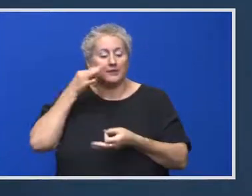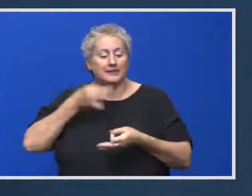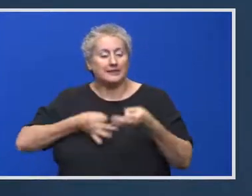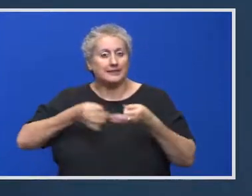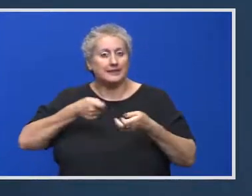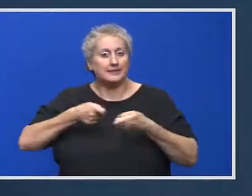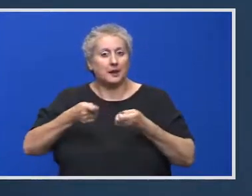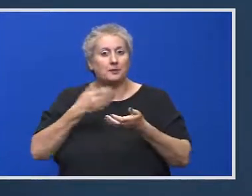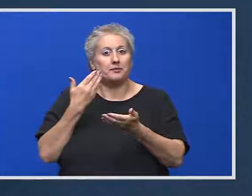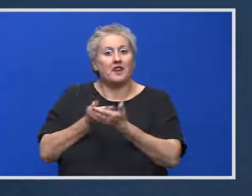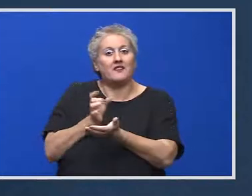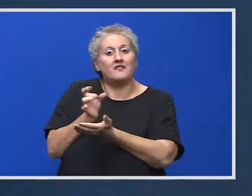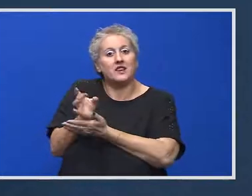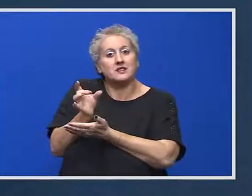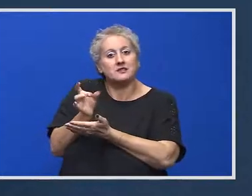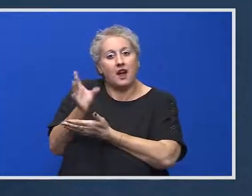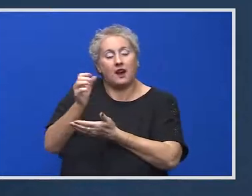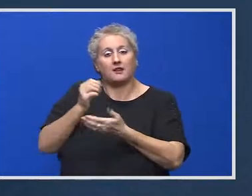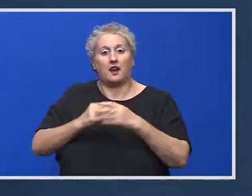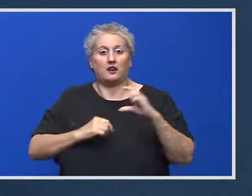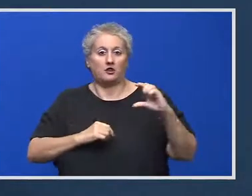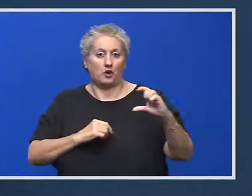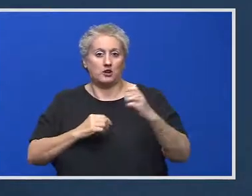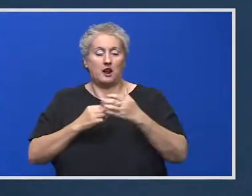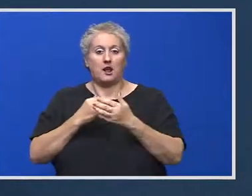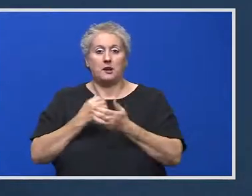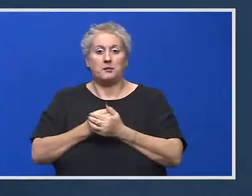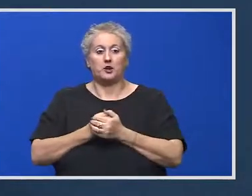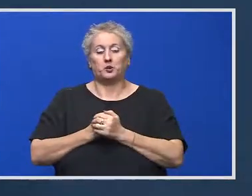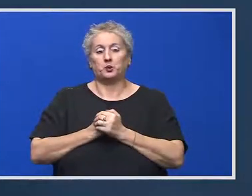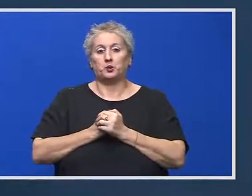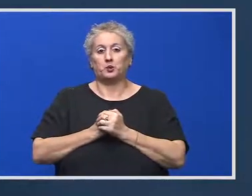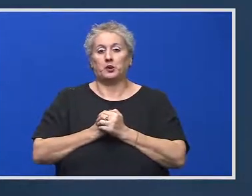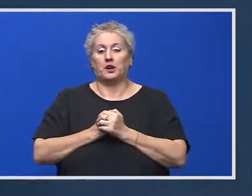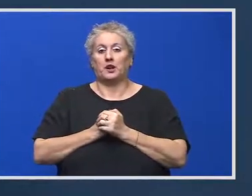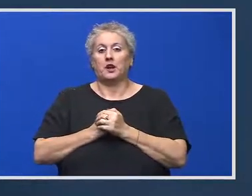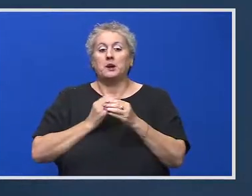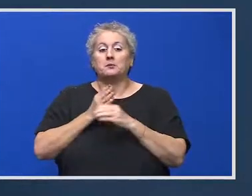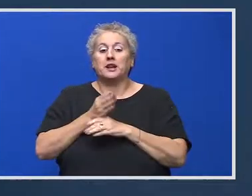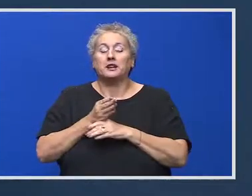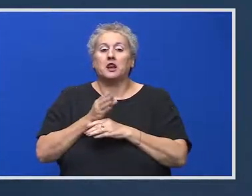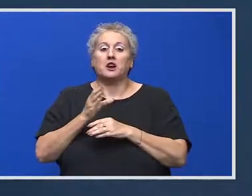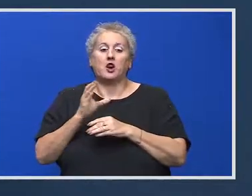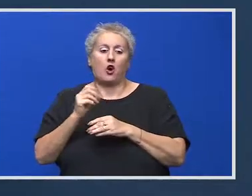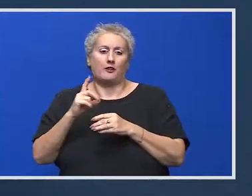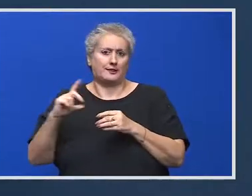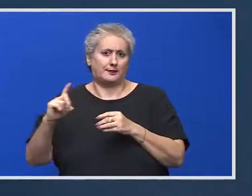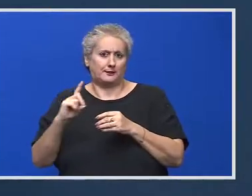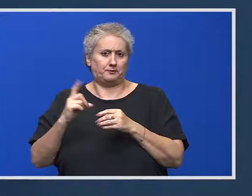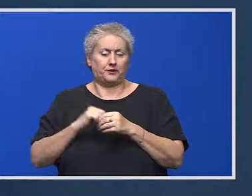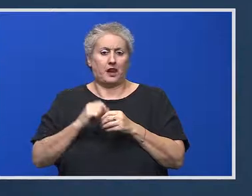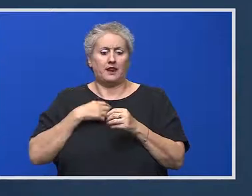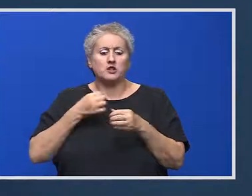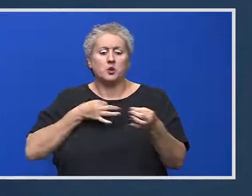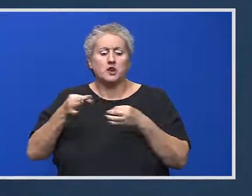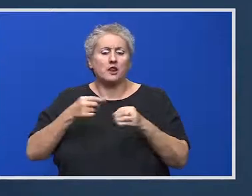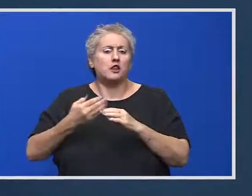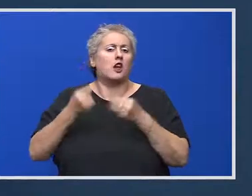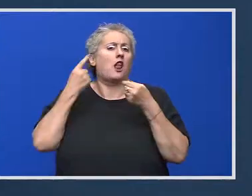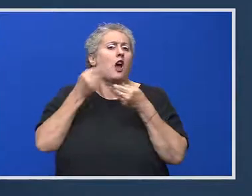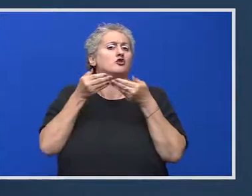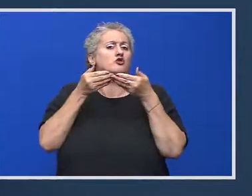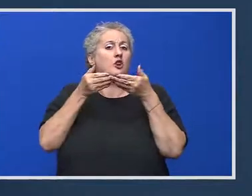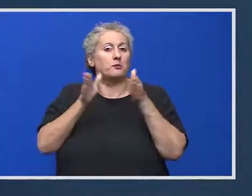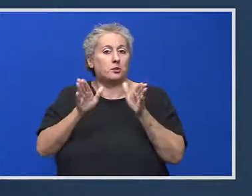de revânzare al vaccinului, al donației, pentru alte țări. Deci, prin sistemul COVAX. Este o strategie făcută de la început